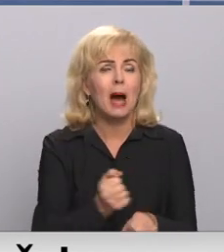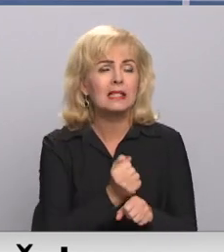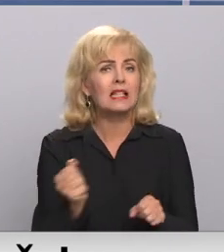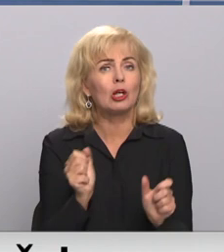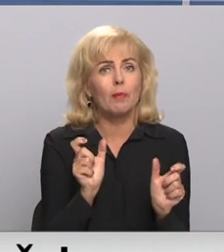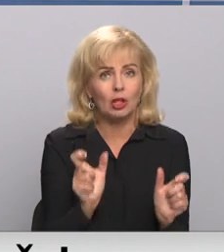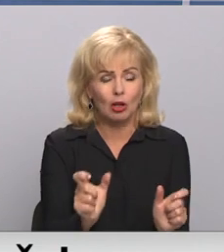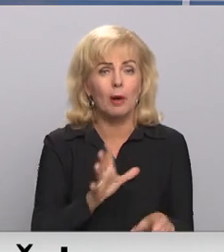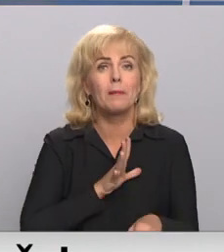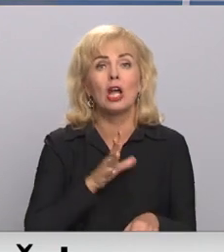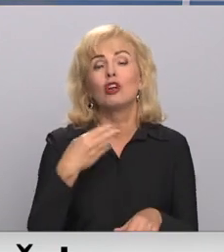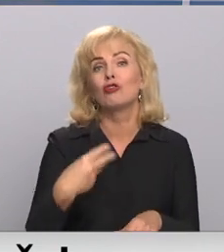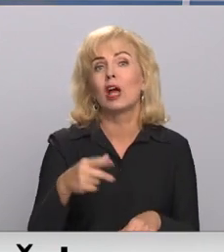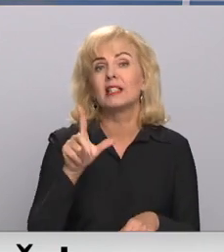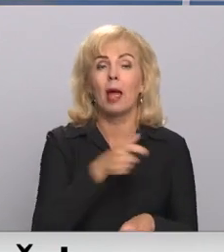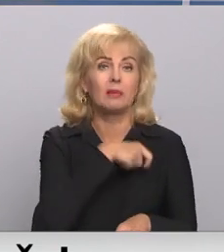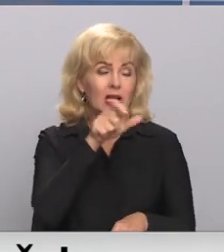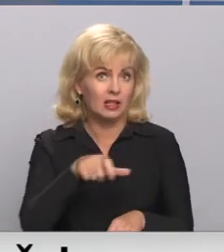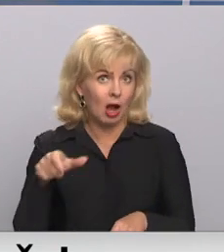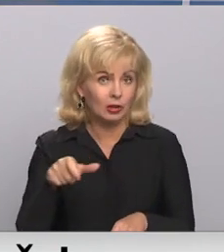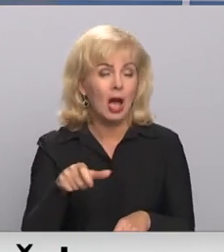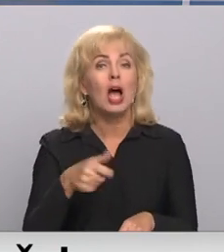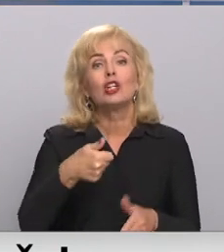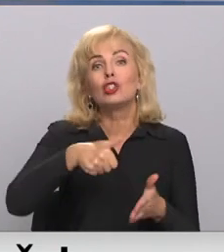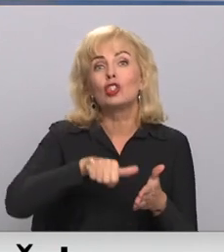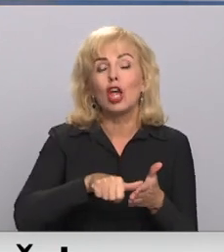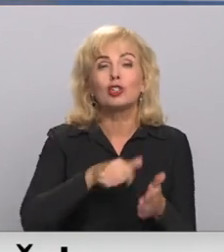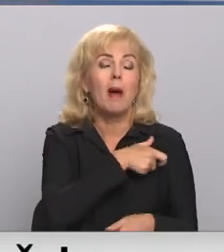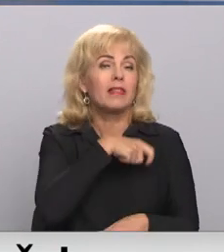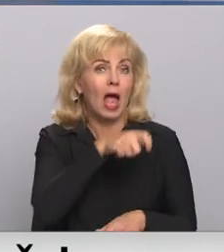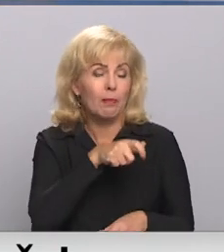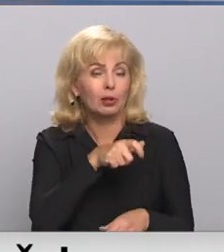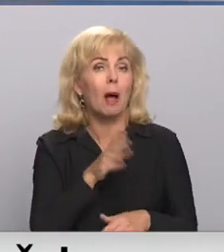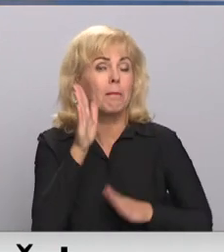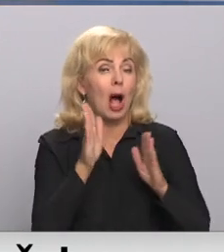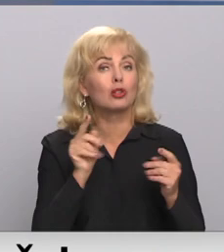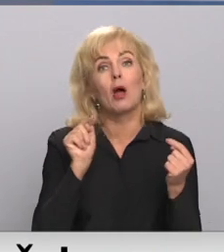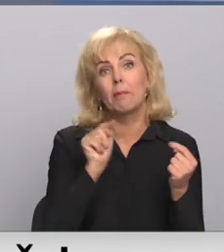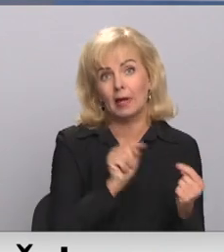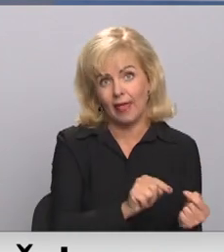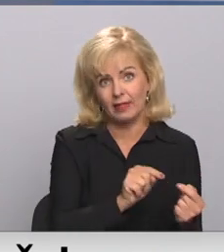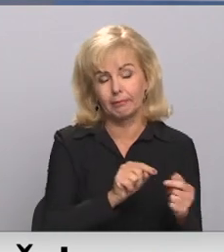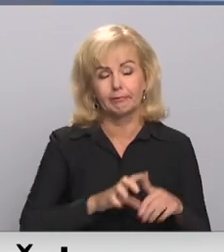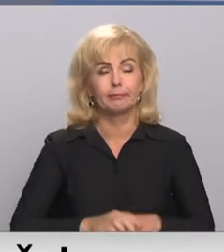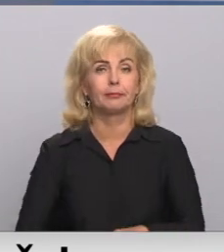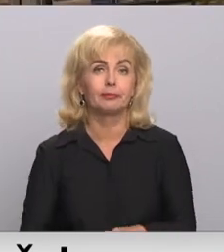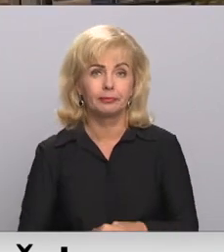ierobežojumiem bija 47 deputāti, bet 16 parlamentārieši balsoja pret. Turpinu Madar Līcīte.